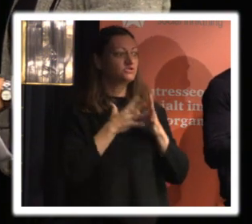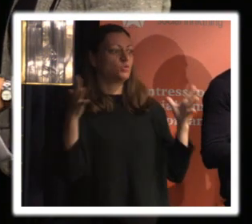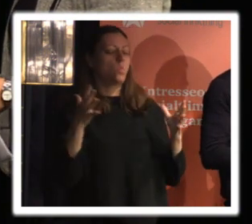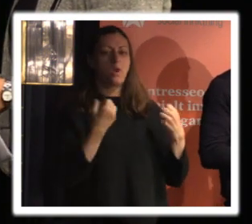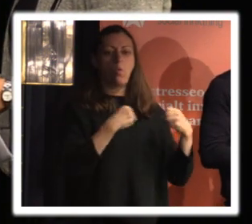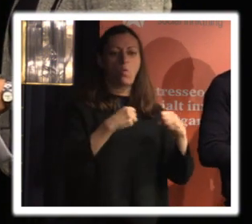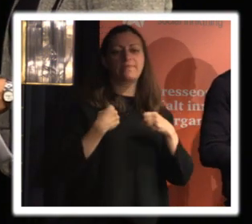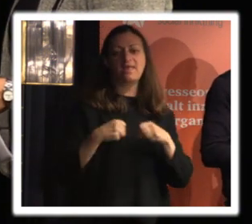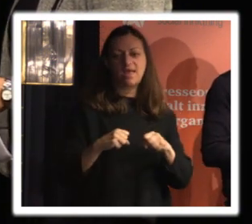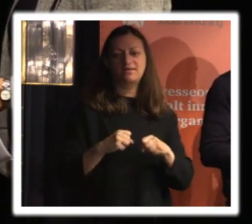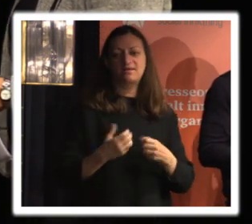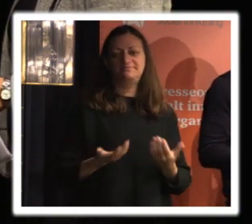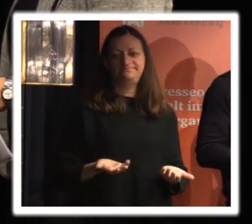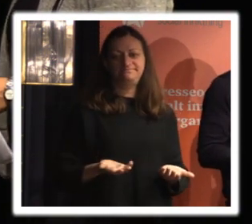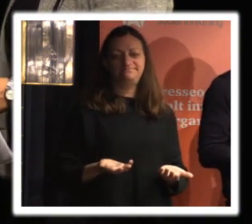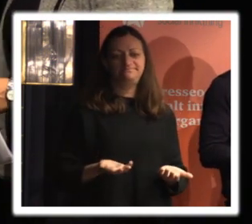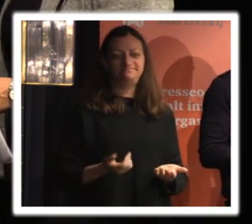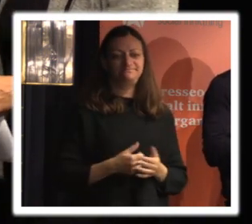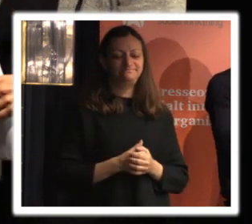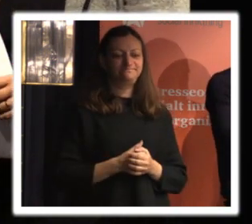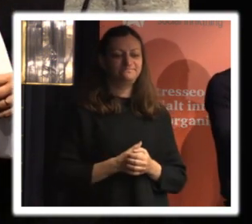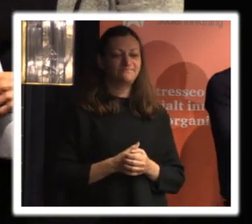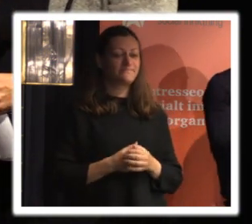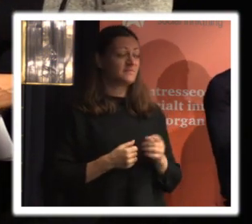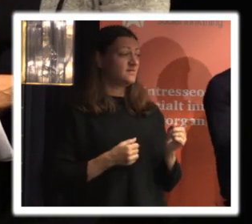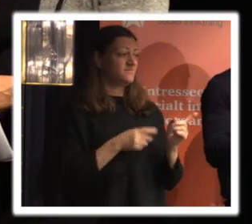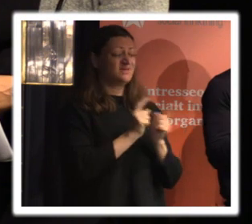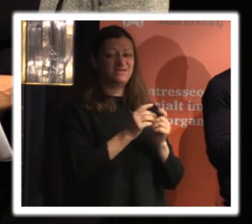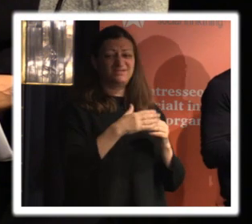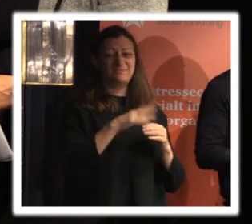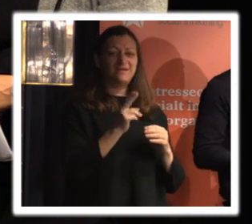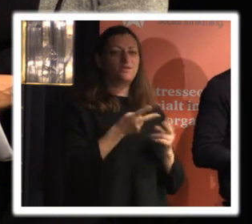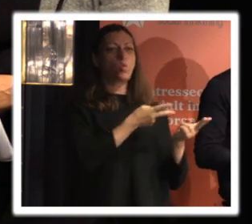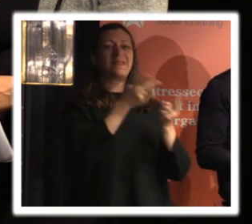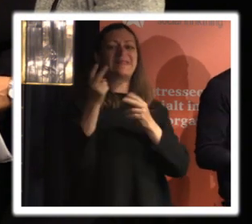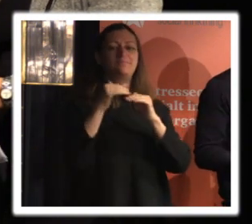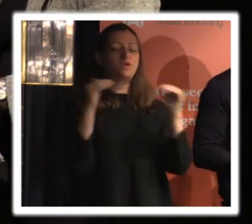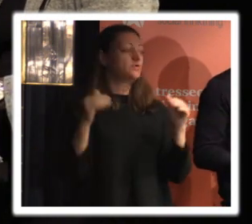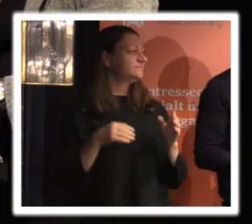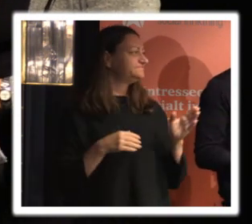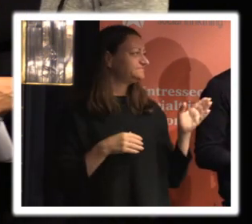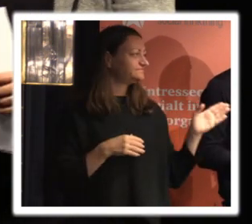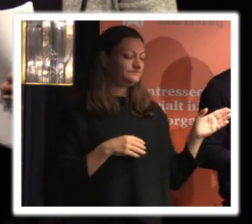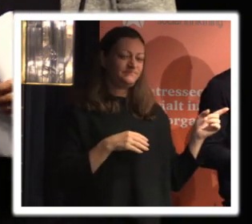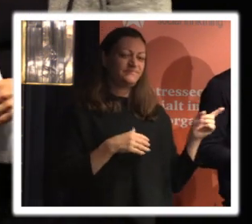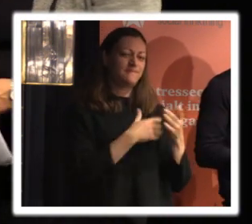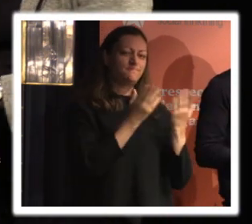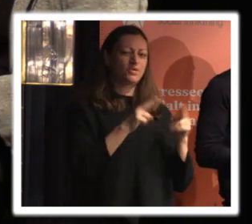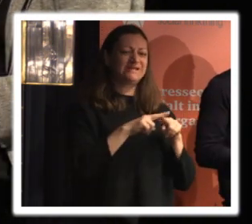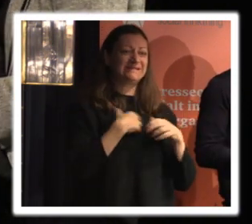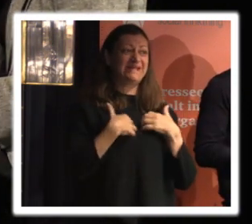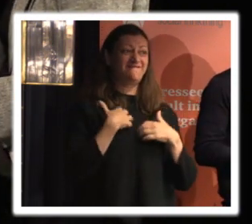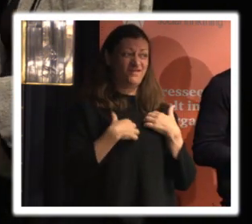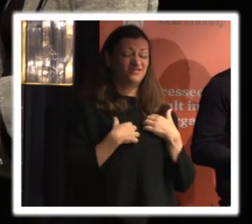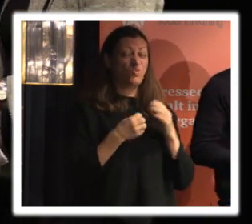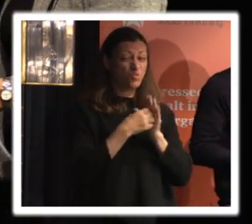stora åtgärder för att få hänga med Jag tänker att är på det generella planet Många som är rätt nervösa över det och det är anledningen till att